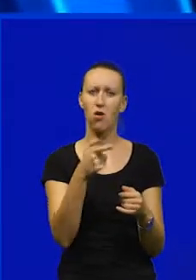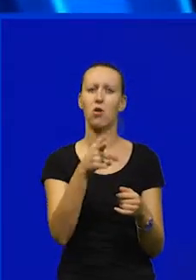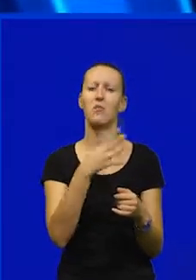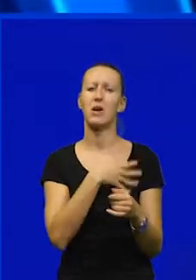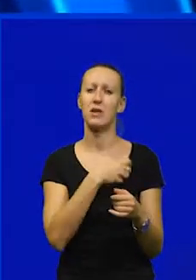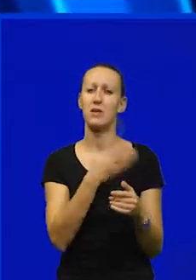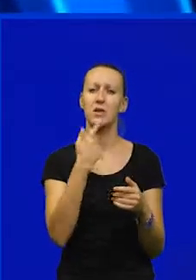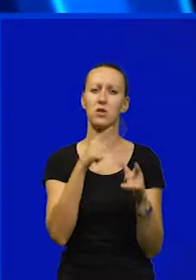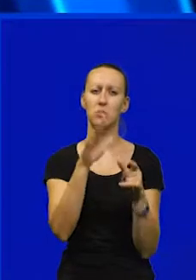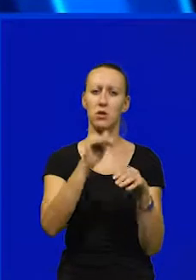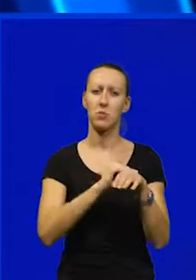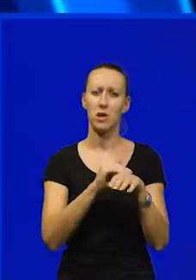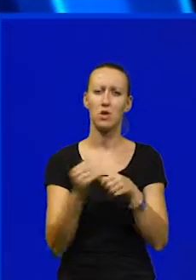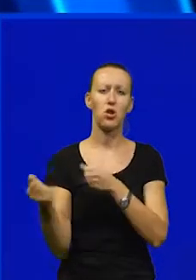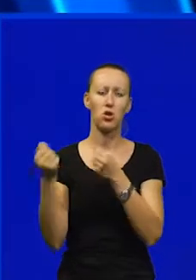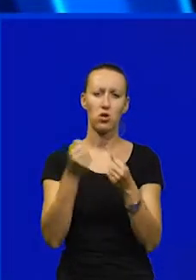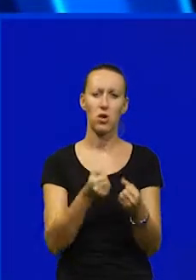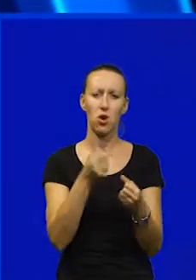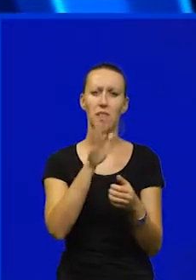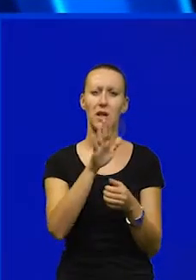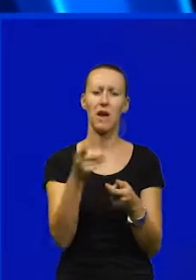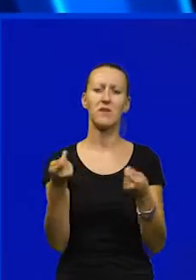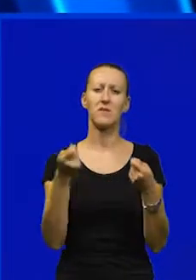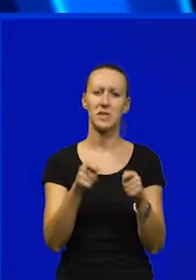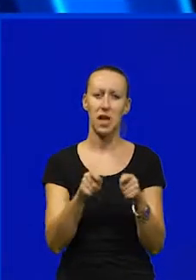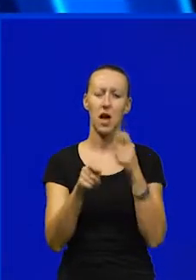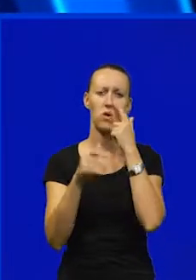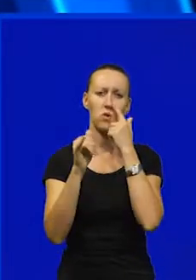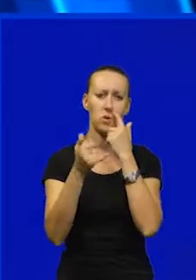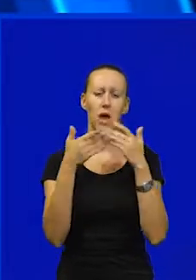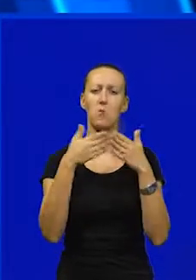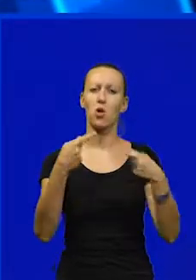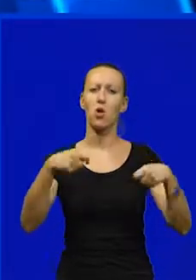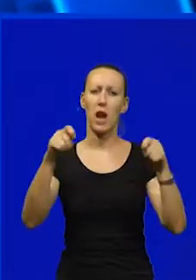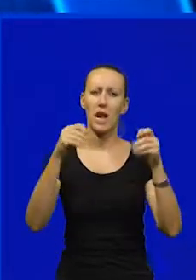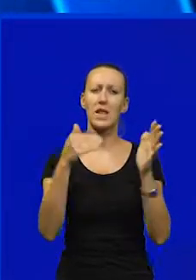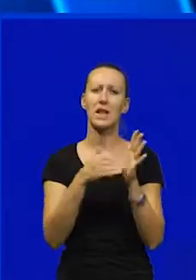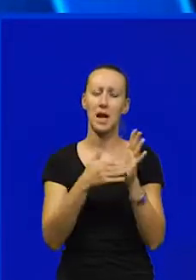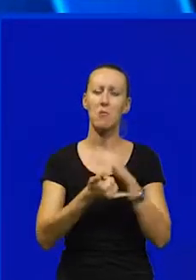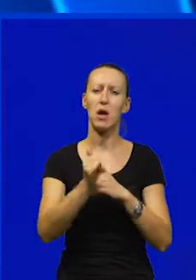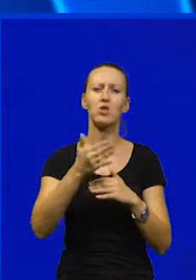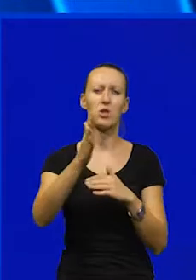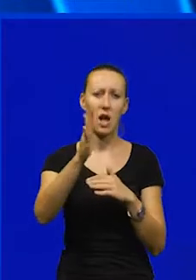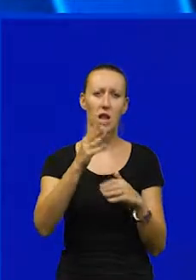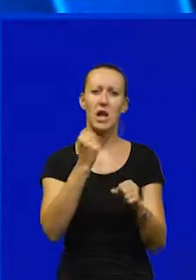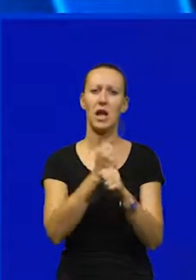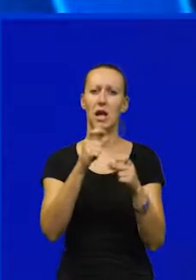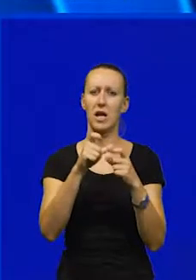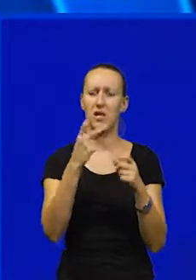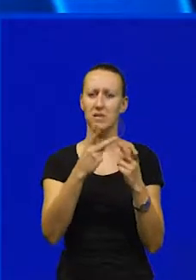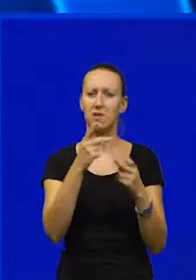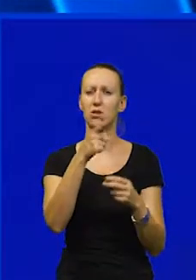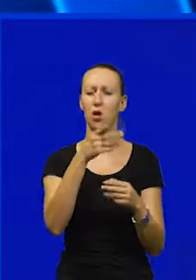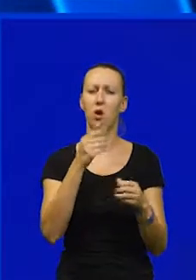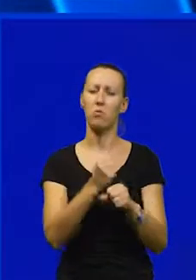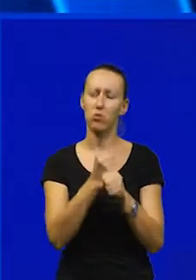viječa gdje su u petom mjesecu doneti takvi zaključci da brodogradnja treba ići dalje, da GSV to podržava